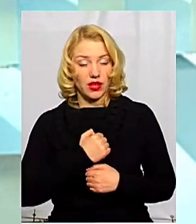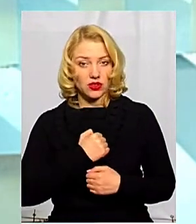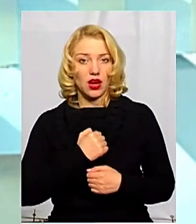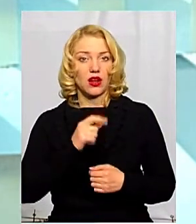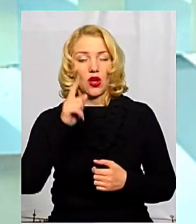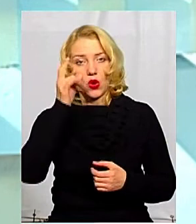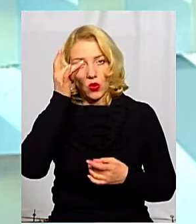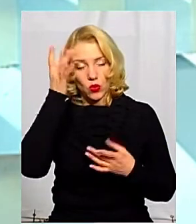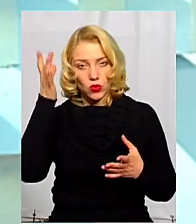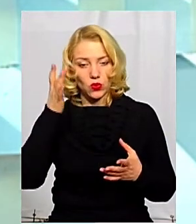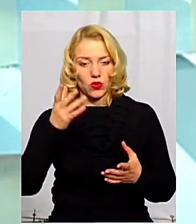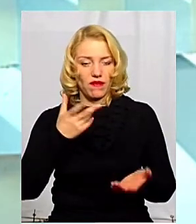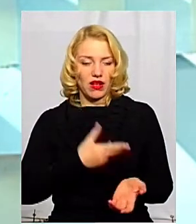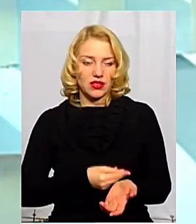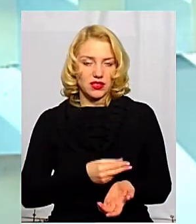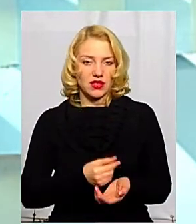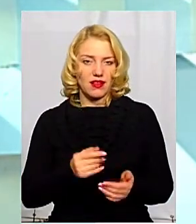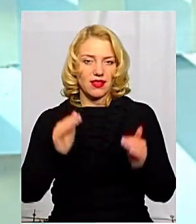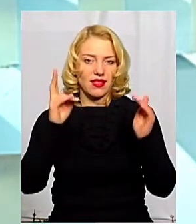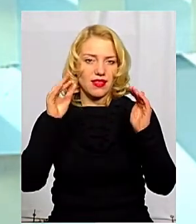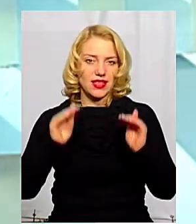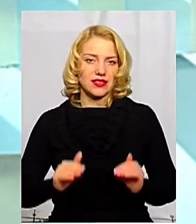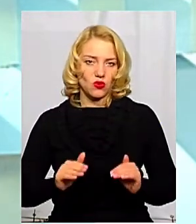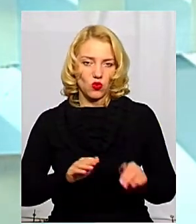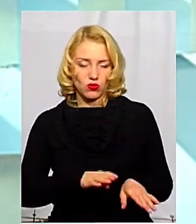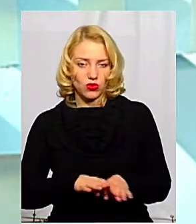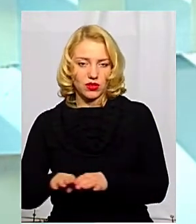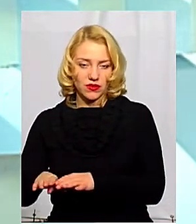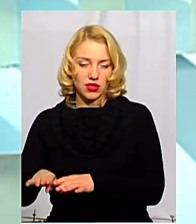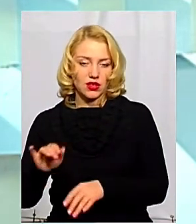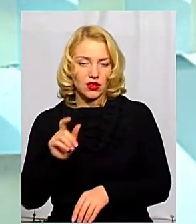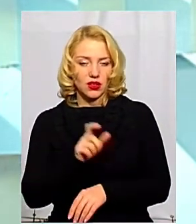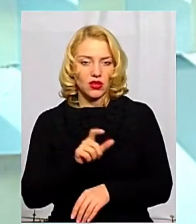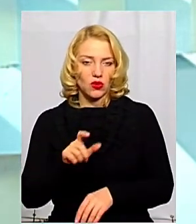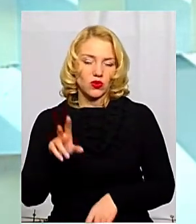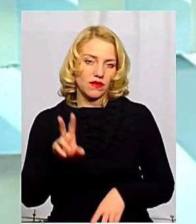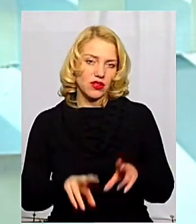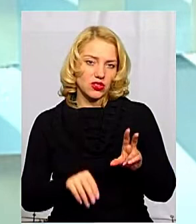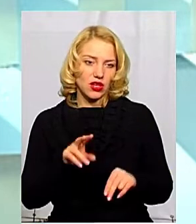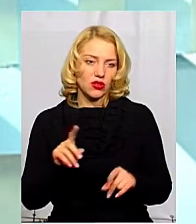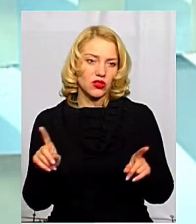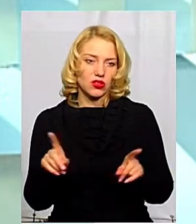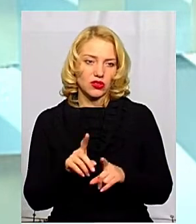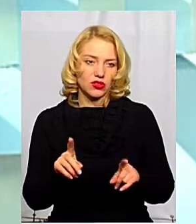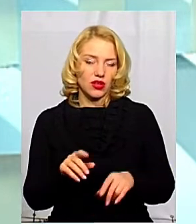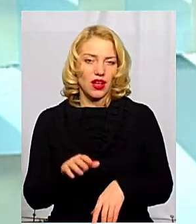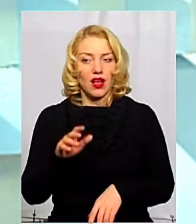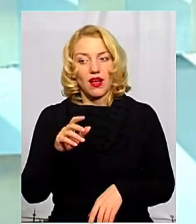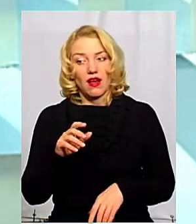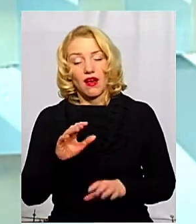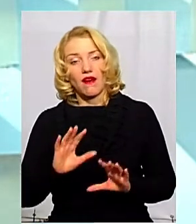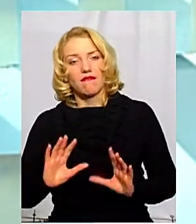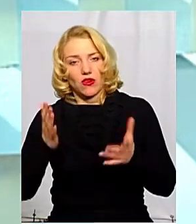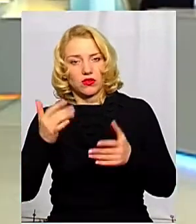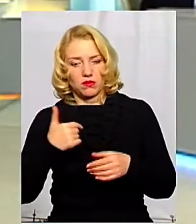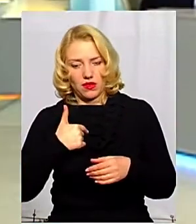культура вакцинації на досить низькому рівні. І люди вважають, що авось, мене